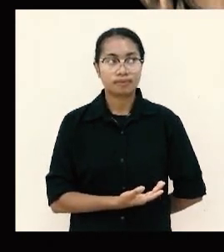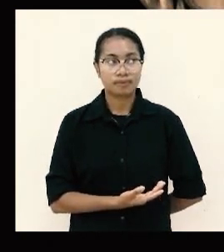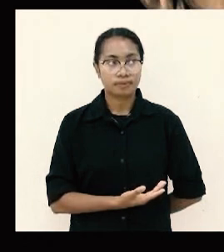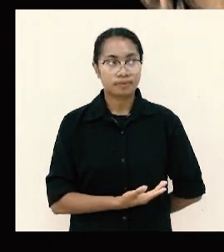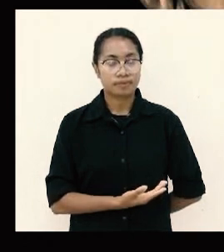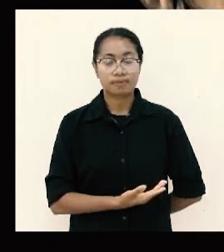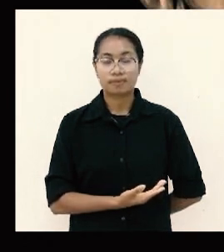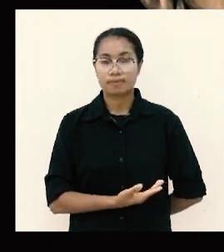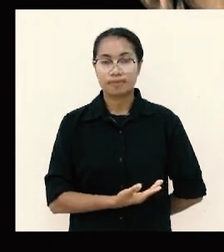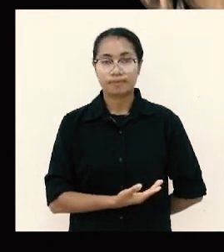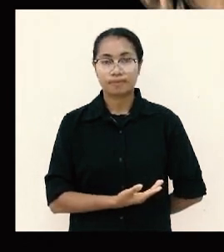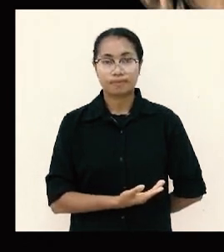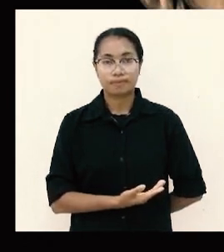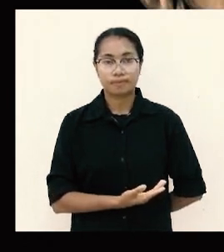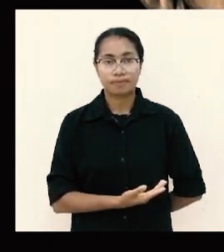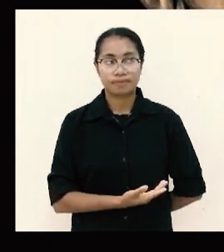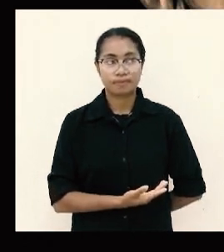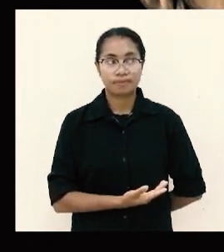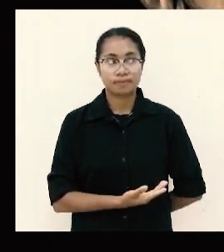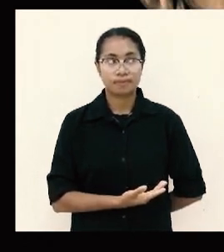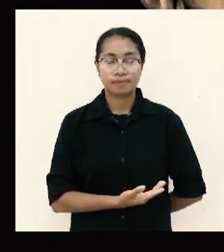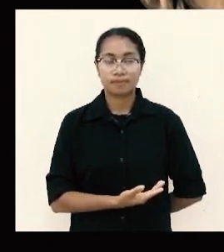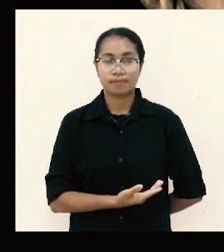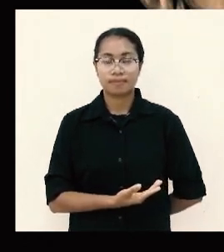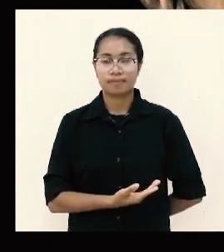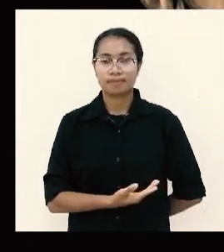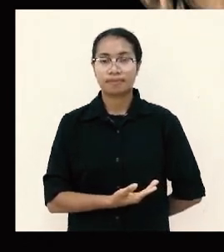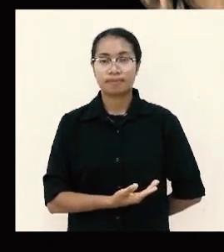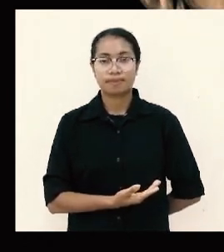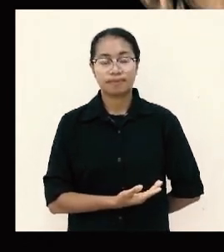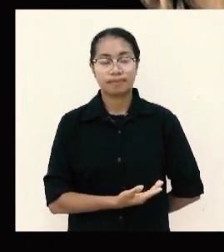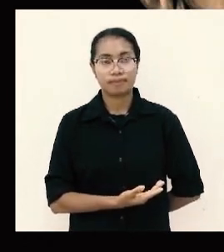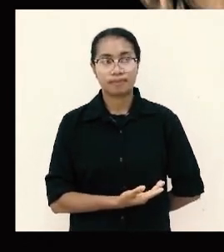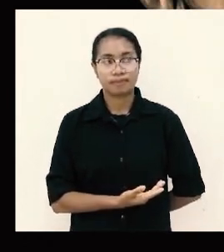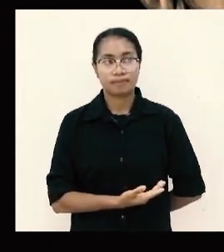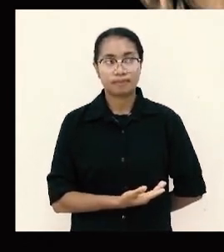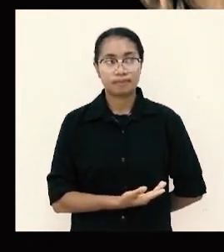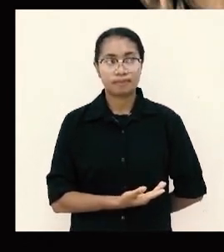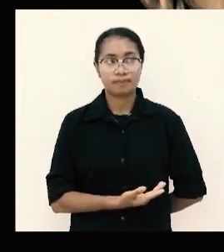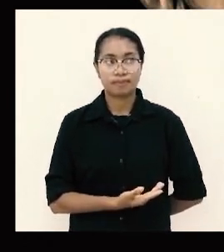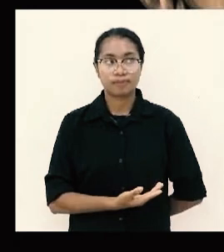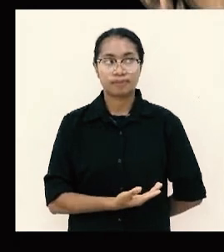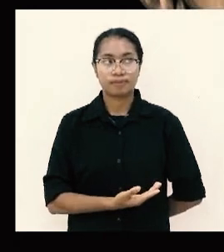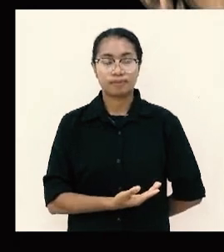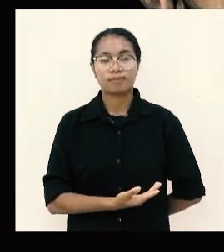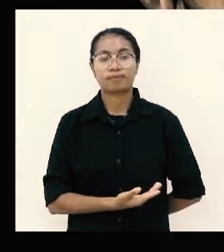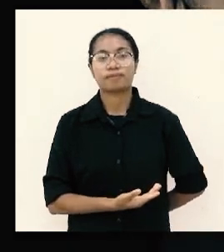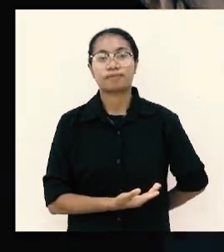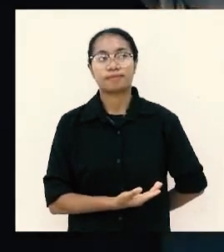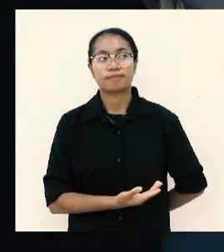karunia Tuhan Yesus Kristus menyertai rohmu.